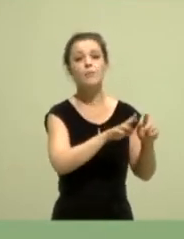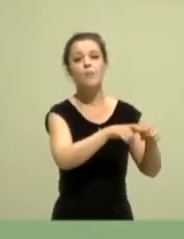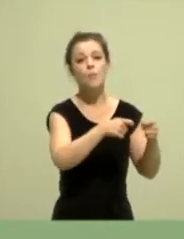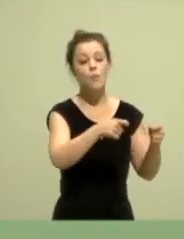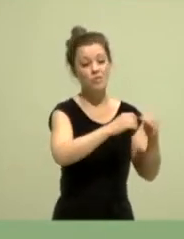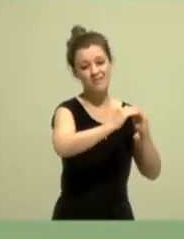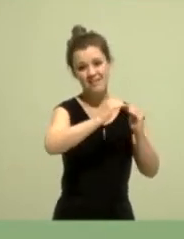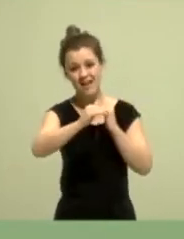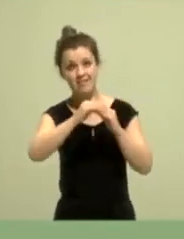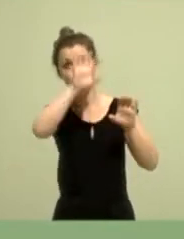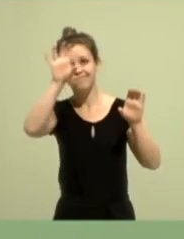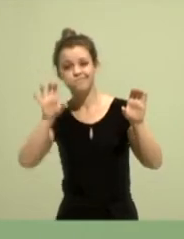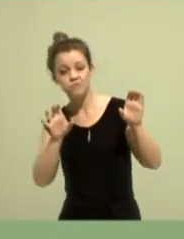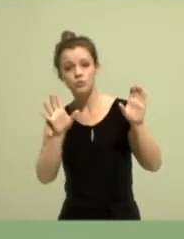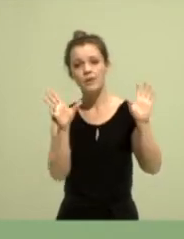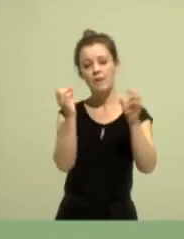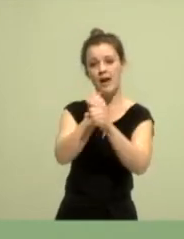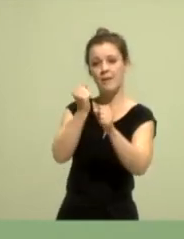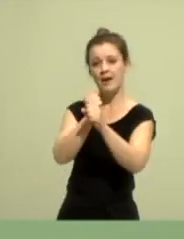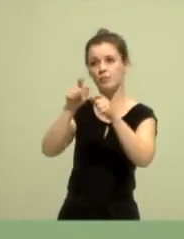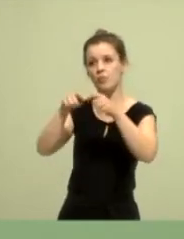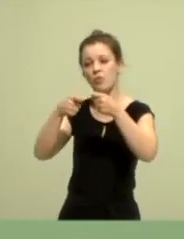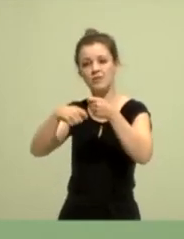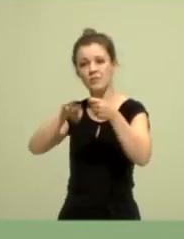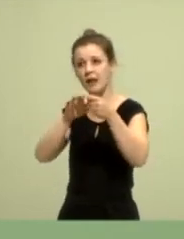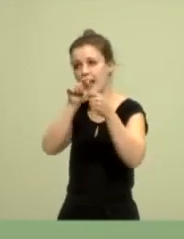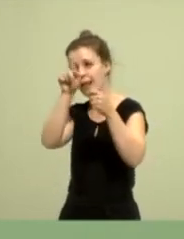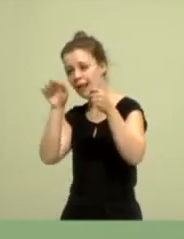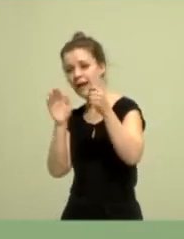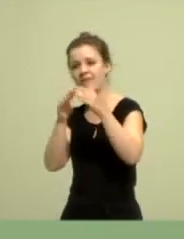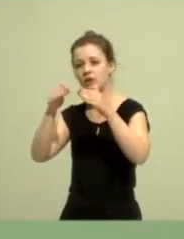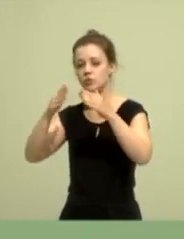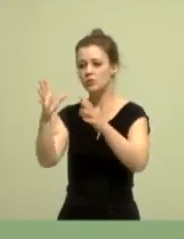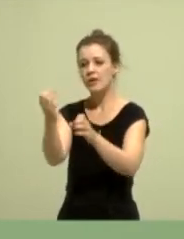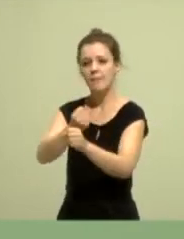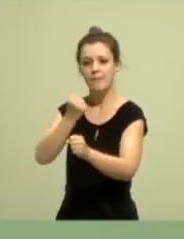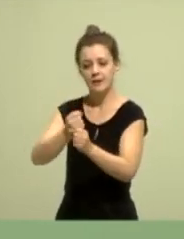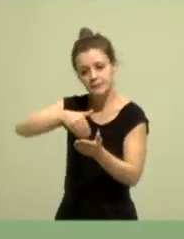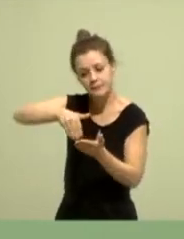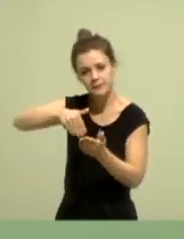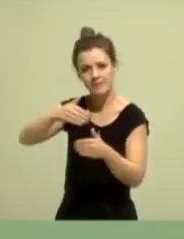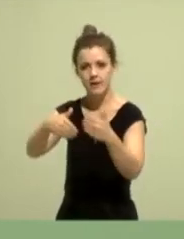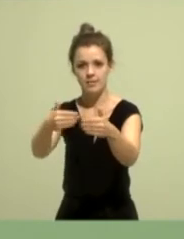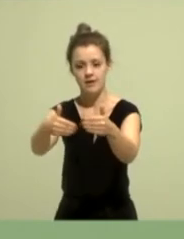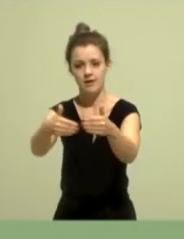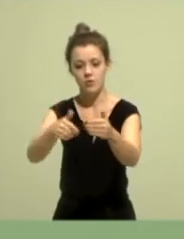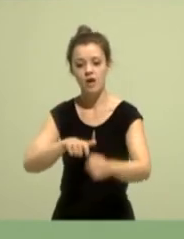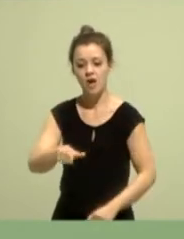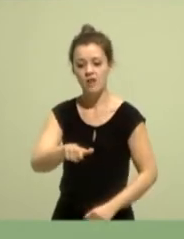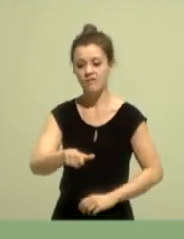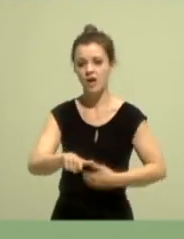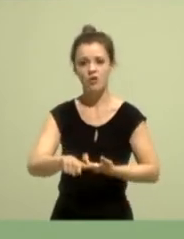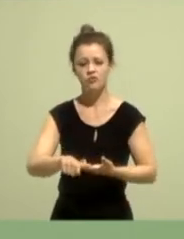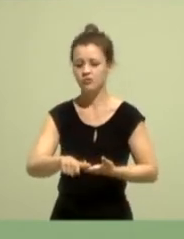im Bundesfinanzrat weiterhin nicht aus dem Fokus verlieren, denn ich kann euch garantieren, die Begehrlichkeiten, die da existieren,